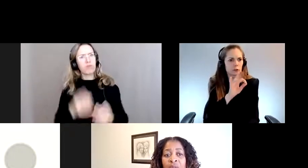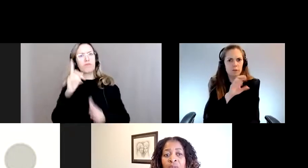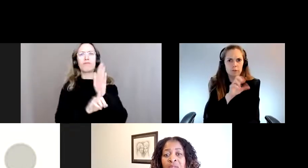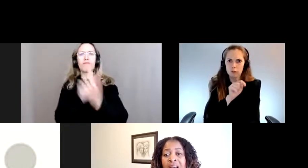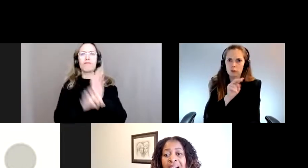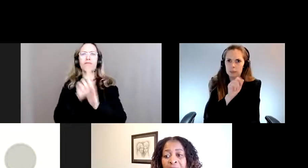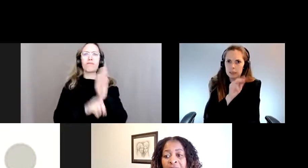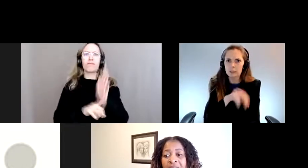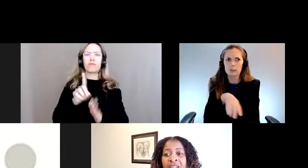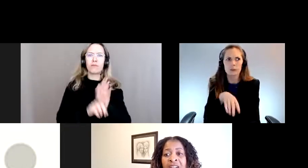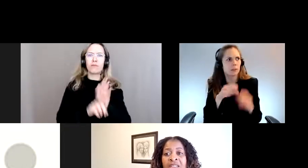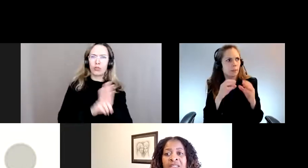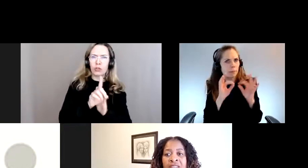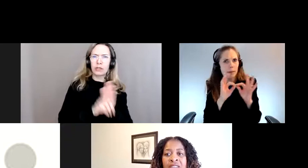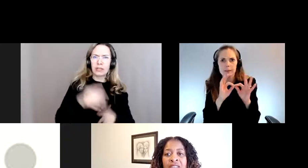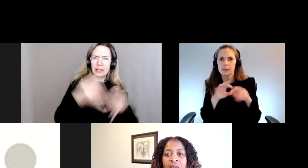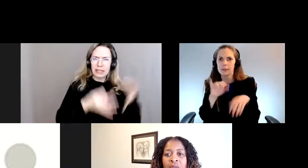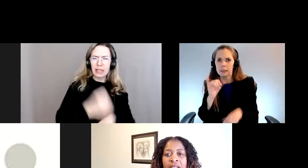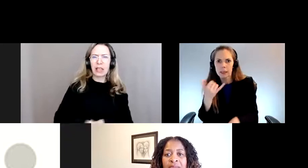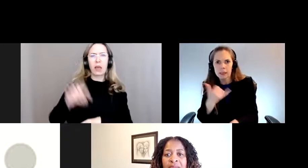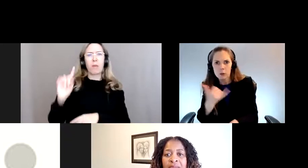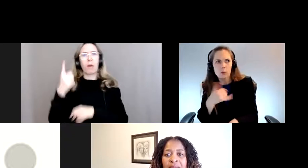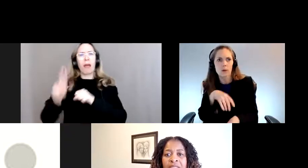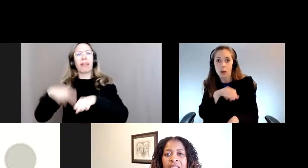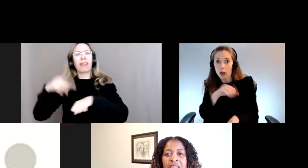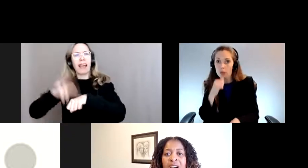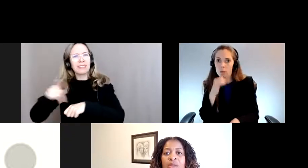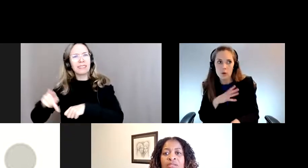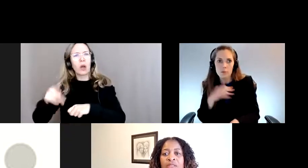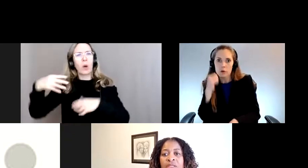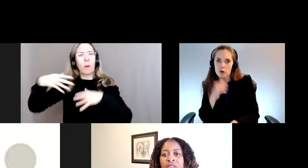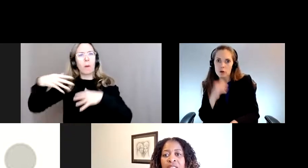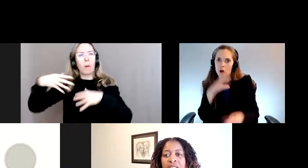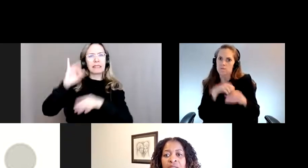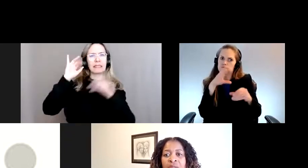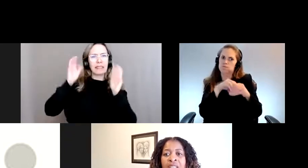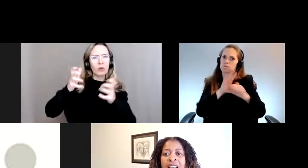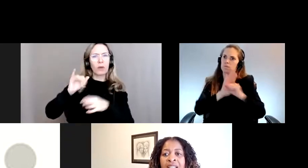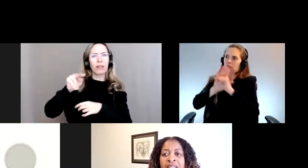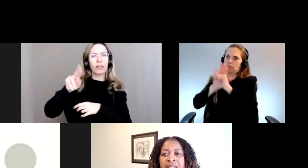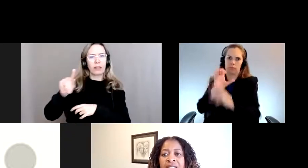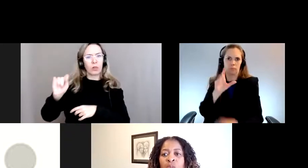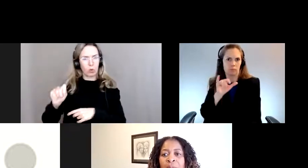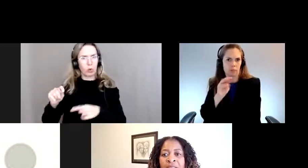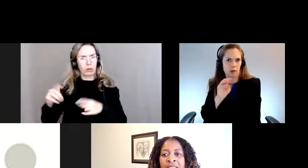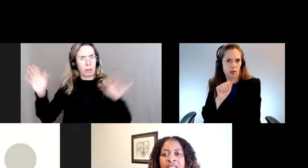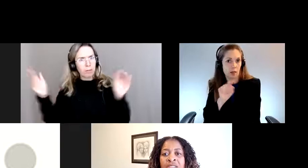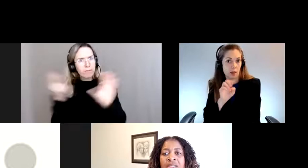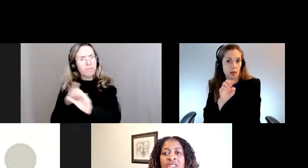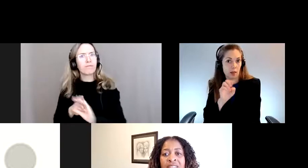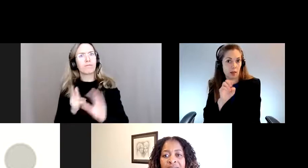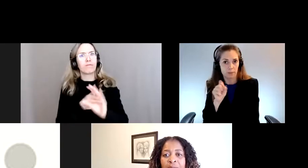et les femmes des Premières Nations, les femmes issues des nations métisses et inuites sont très présentes.